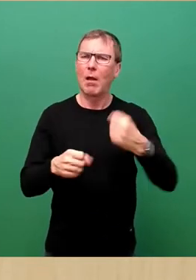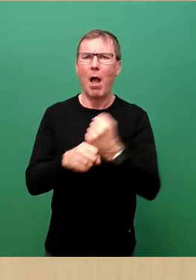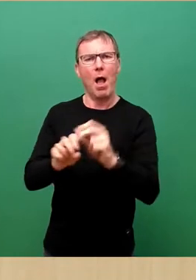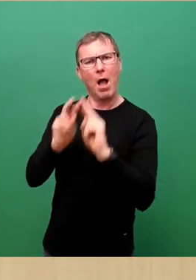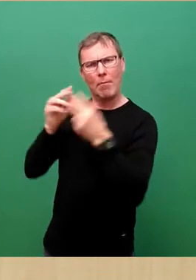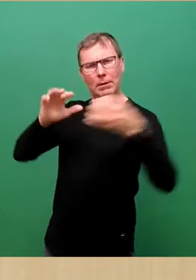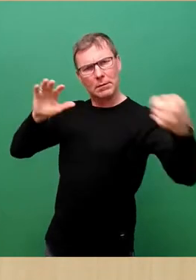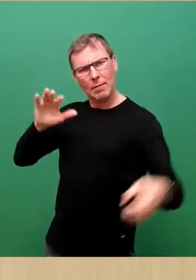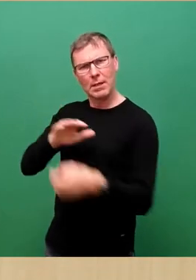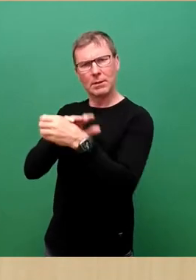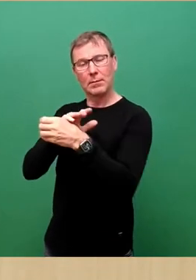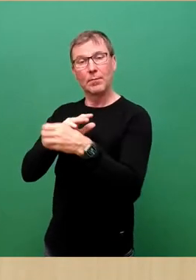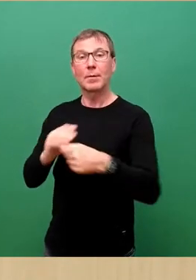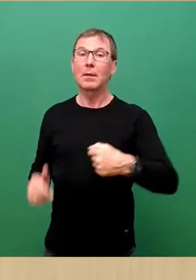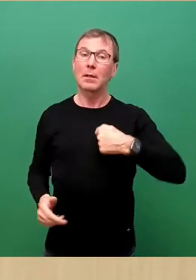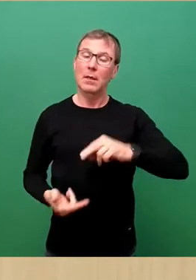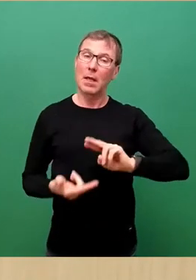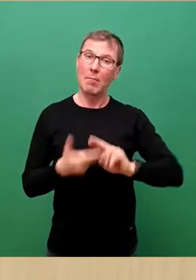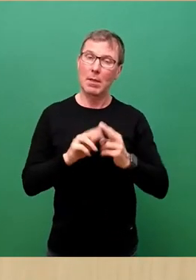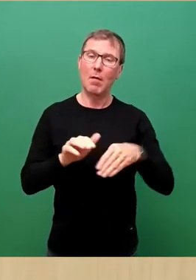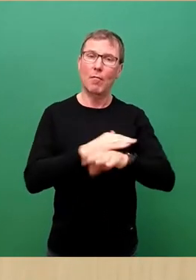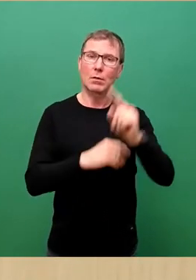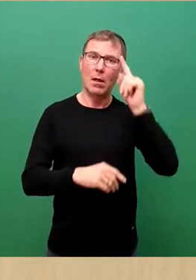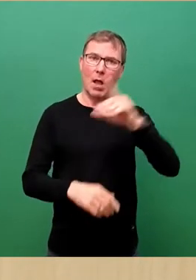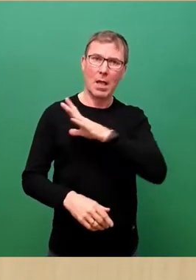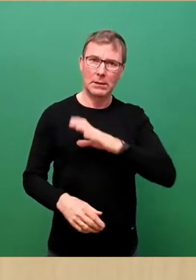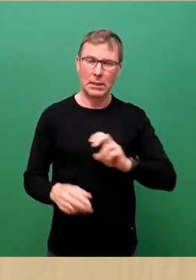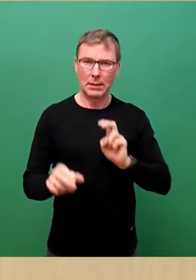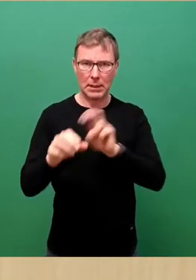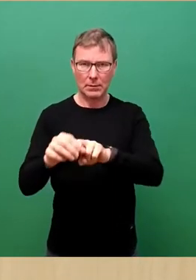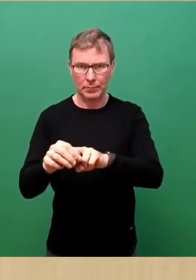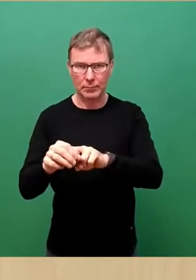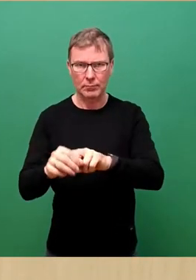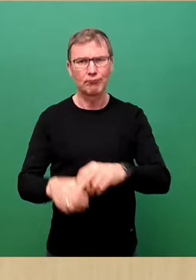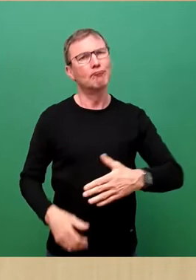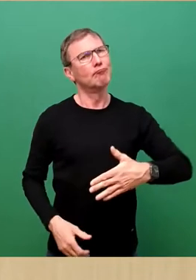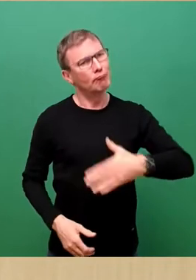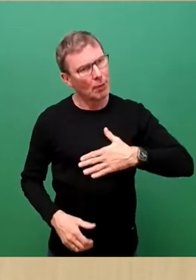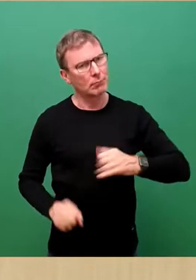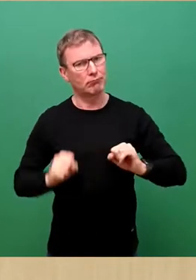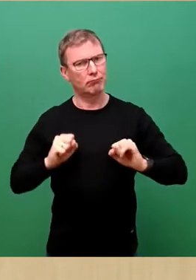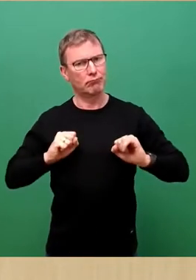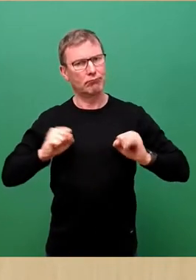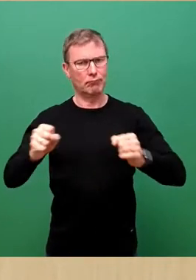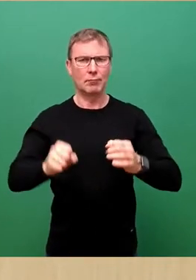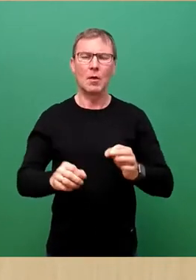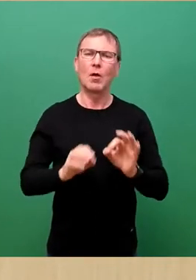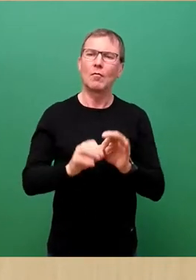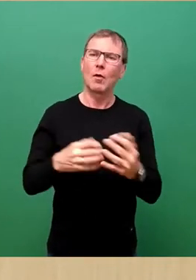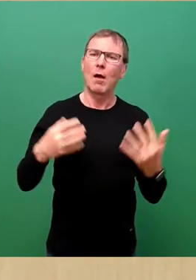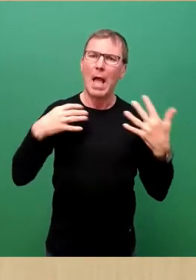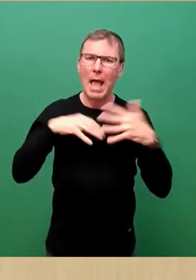Ich bin Mitglied im Flüchtlingsrat Sachsen und leiste meinen Beitrag, damit die Integration von